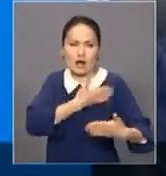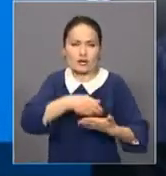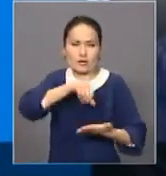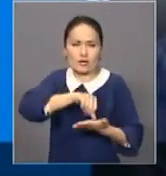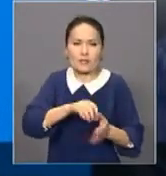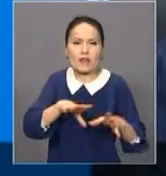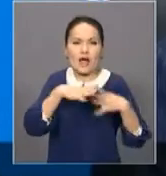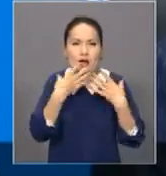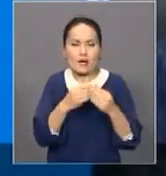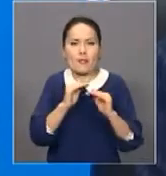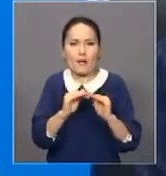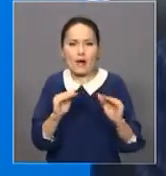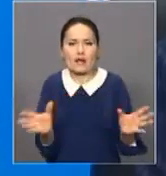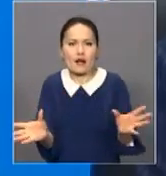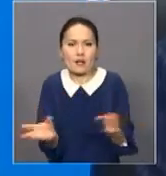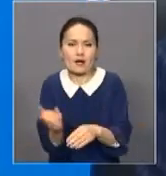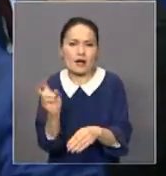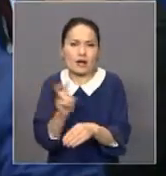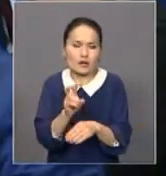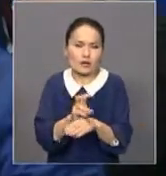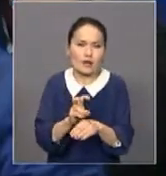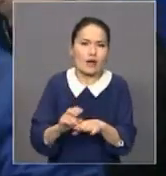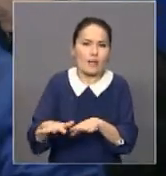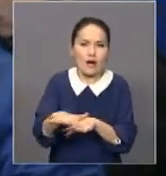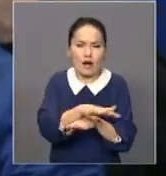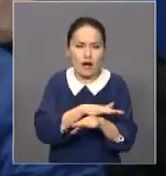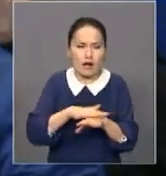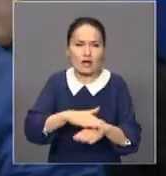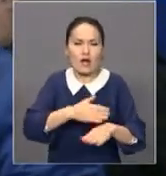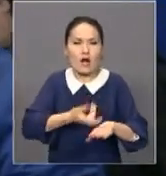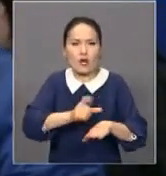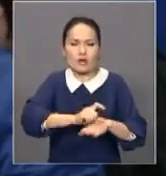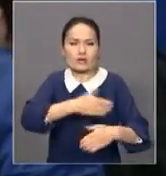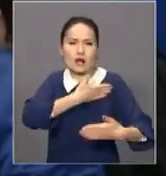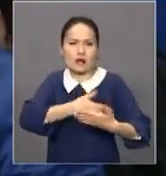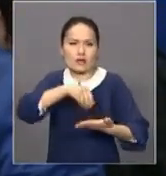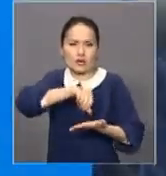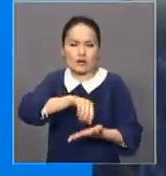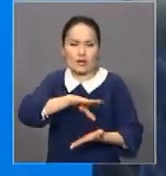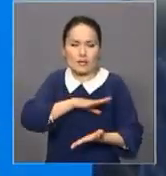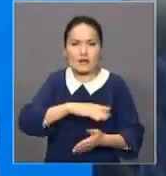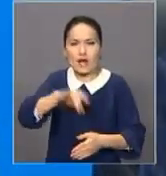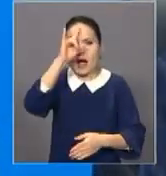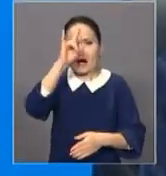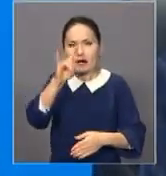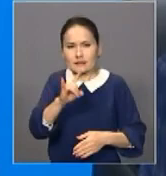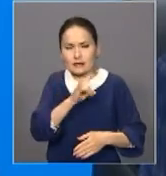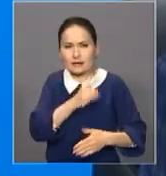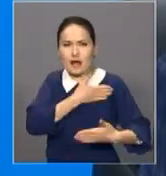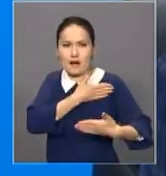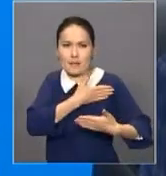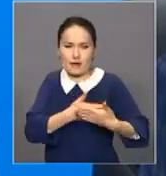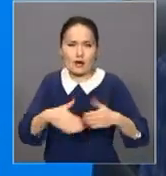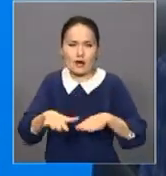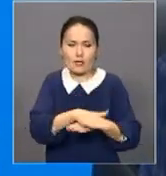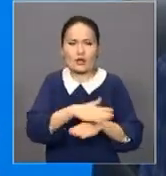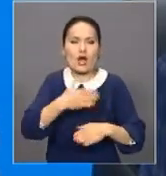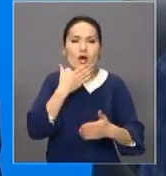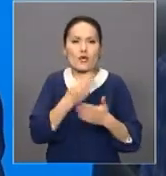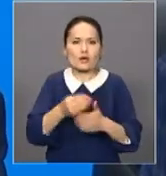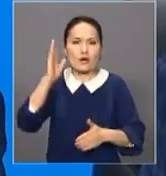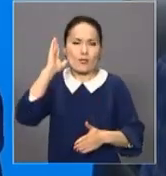мен топ қолып тауыс беруге келген қалқты көрді. Қайран қалып жатты. Қазастандықтардың саясин ауқандағы белсенділігі елдің өз болашағына